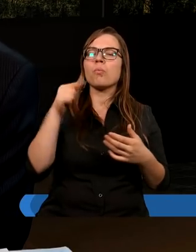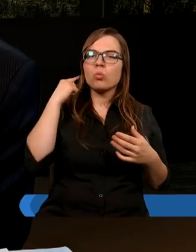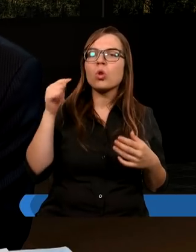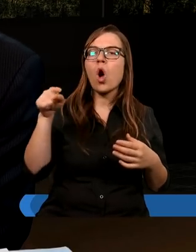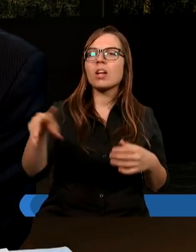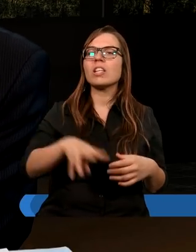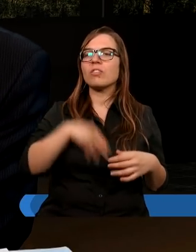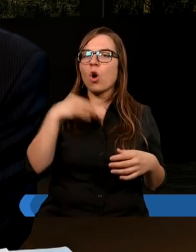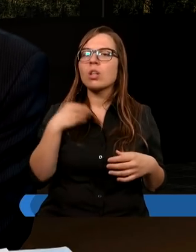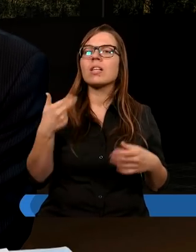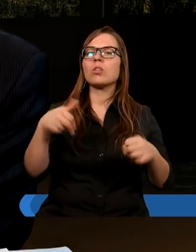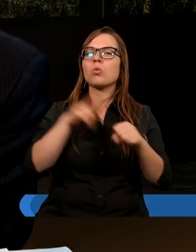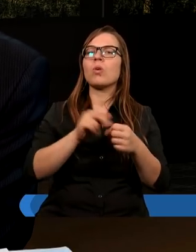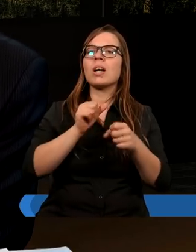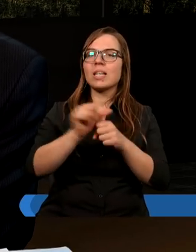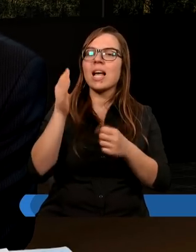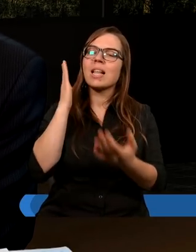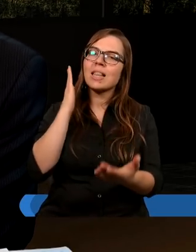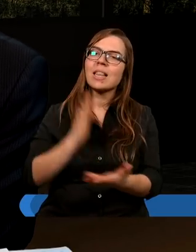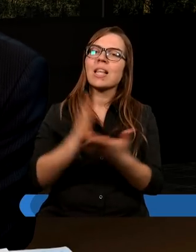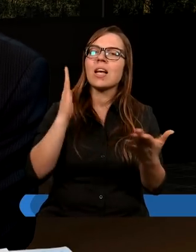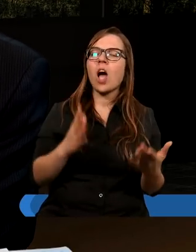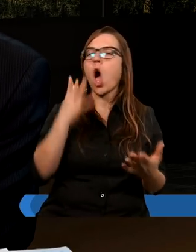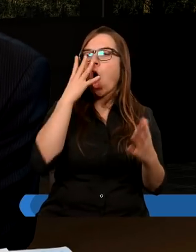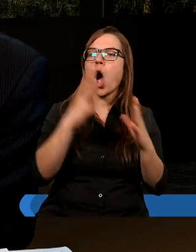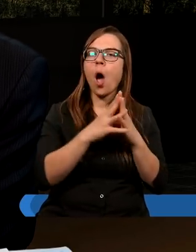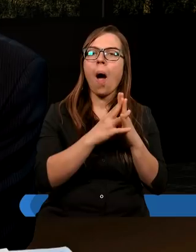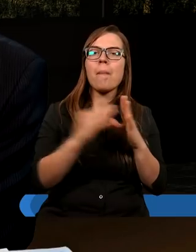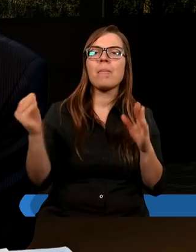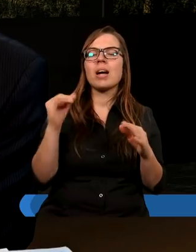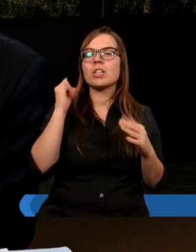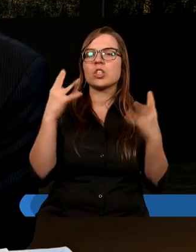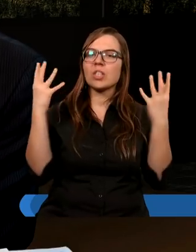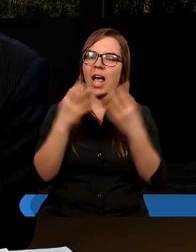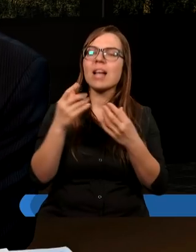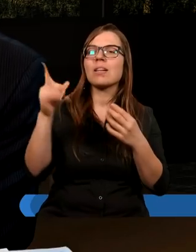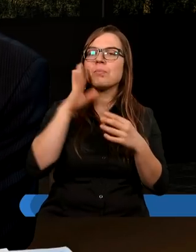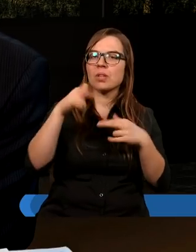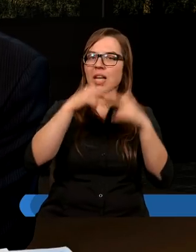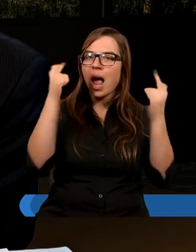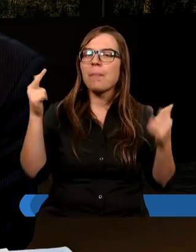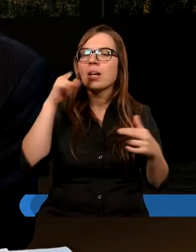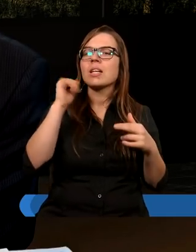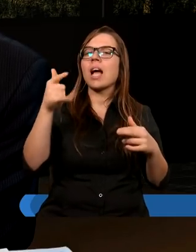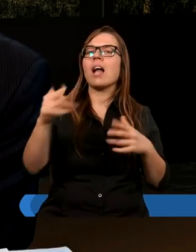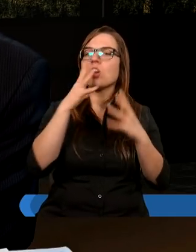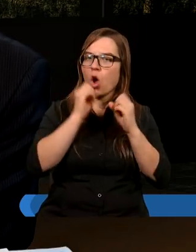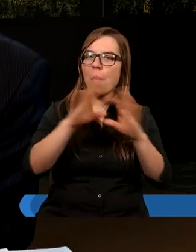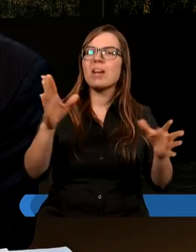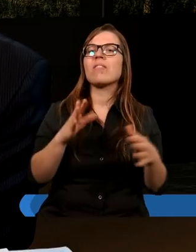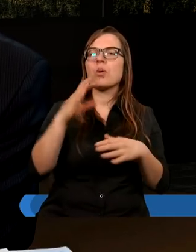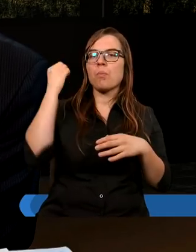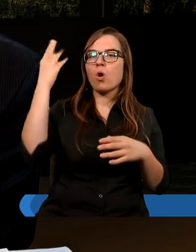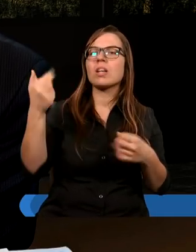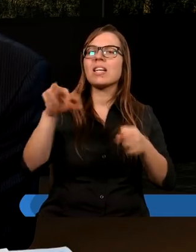świątyni, która jest tylko obrazem i cieniem niebieskiej, jak to zostało objawione